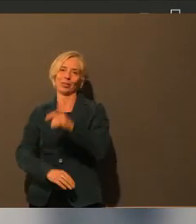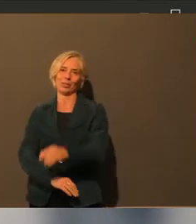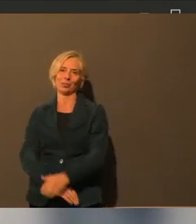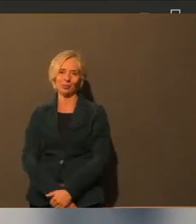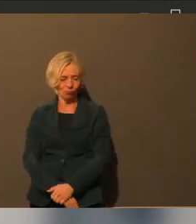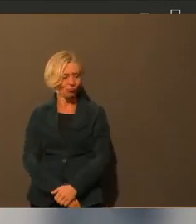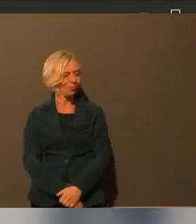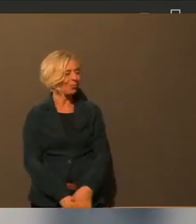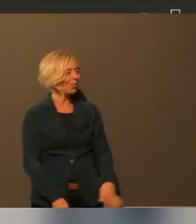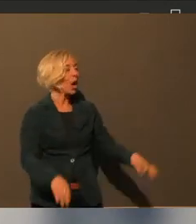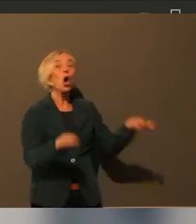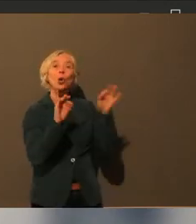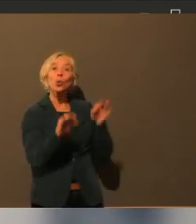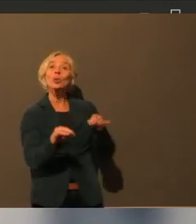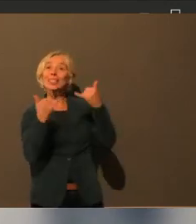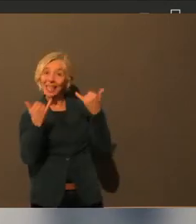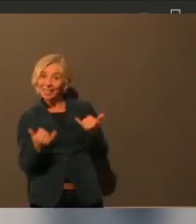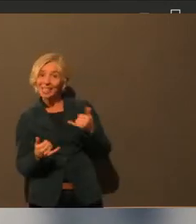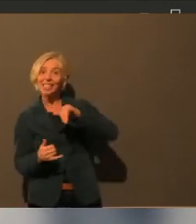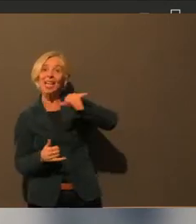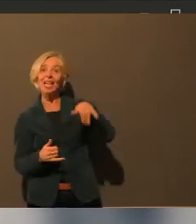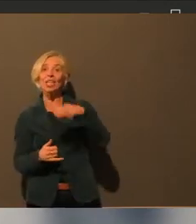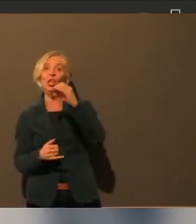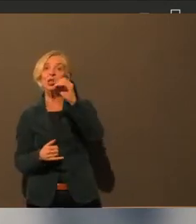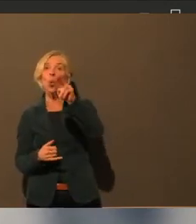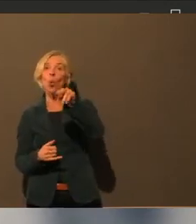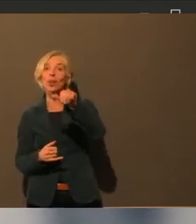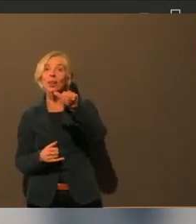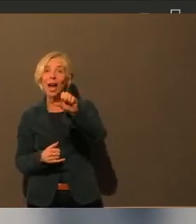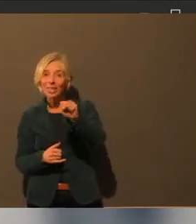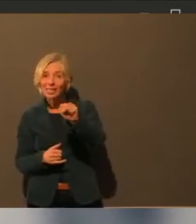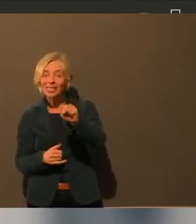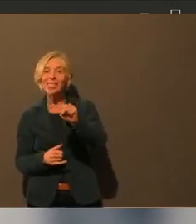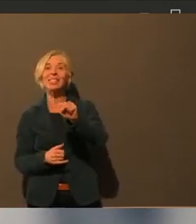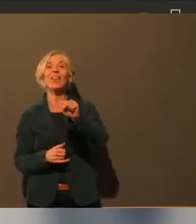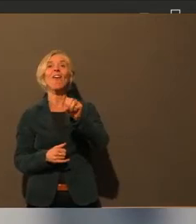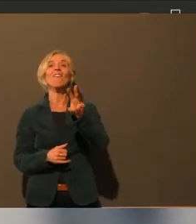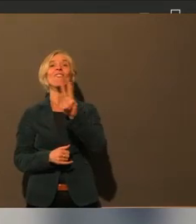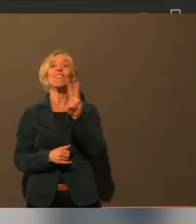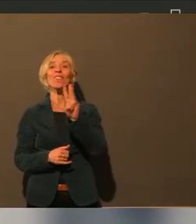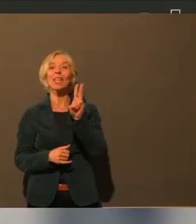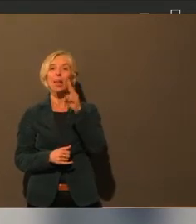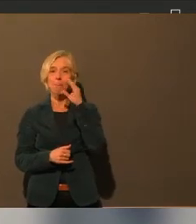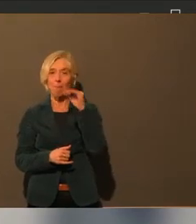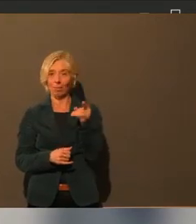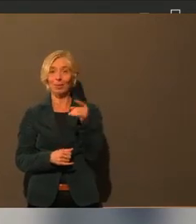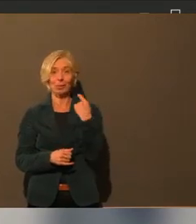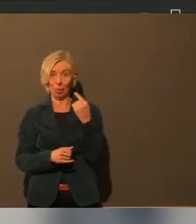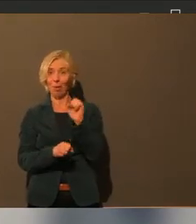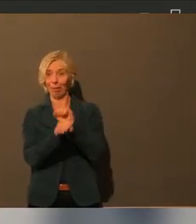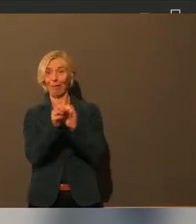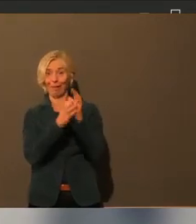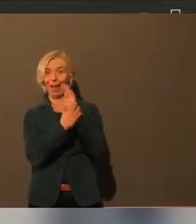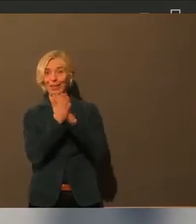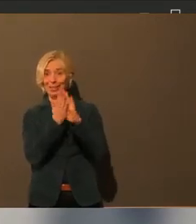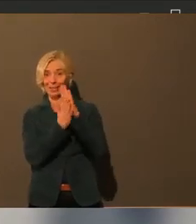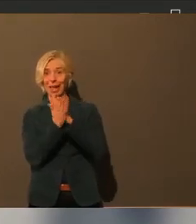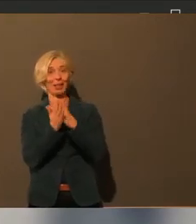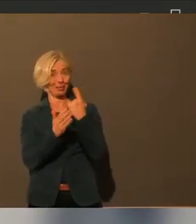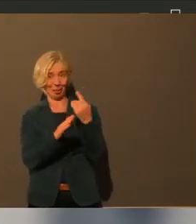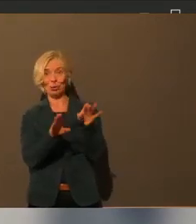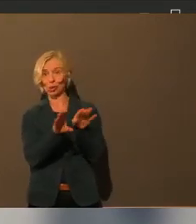Dann, Jonas Wiedemann kann, glaube ich, auch aus eigener Betroffenheit erzählen. Genau, so ist es.